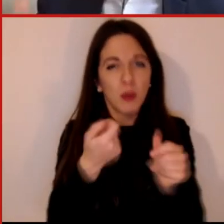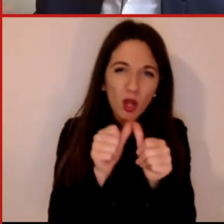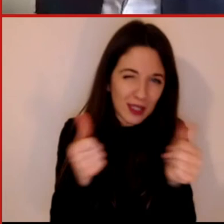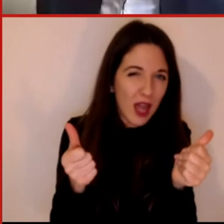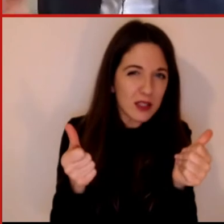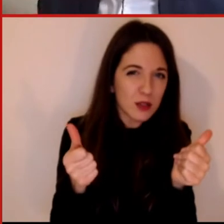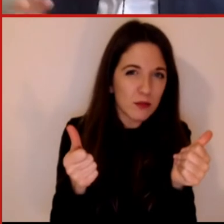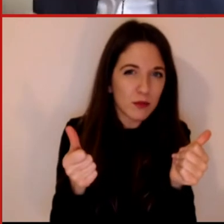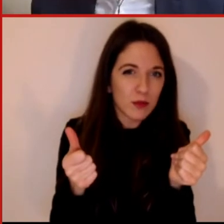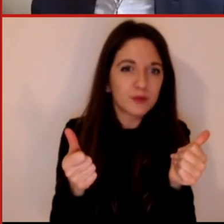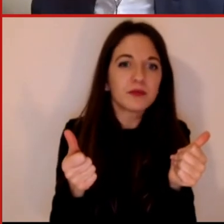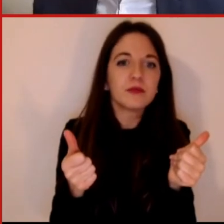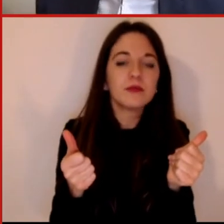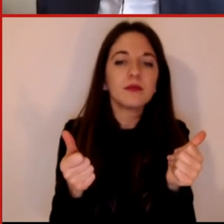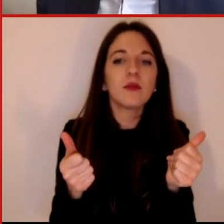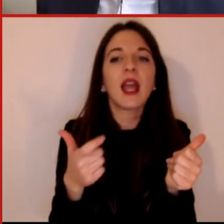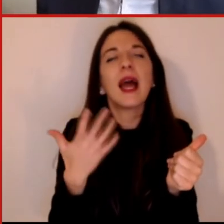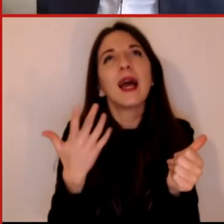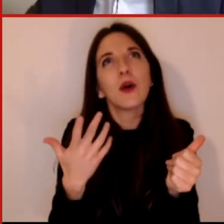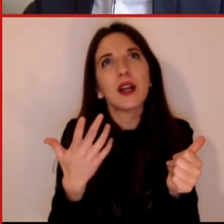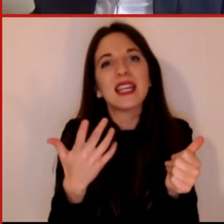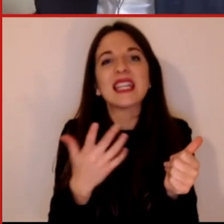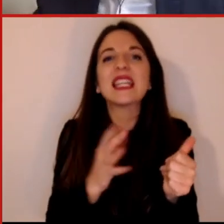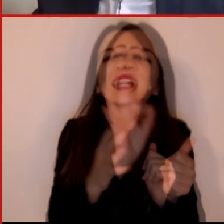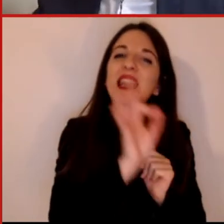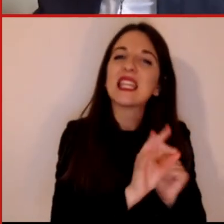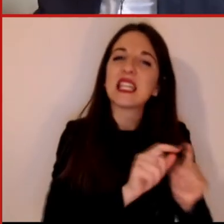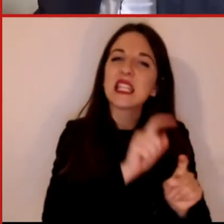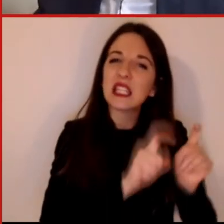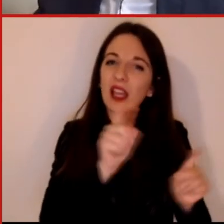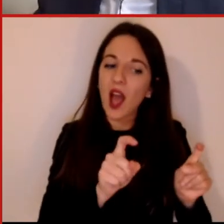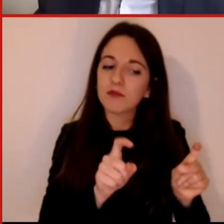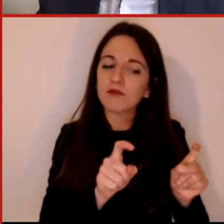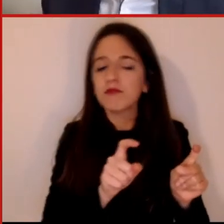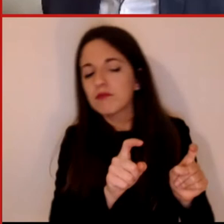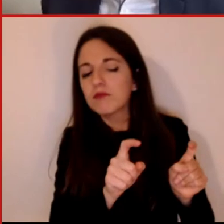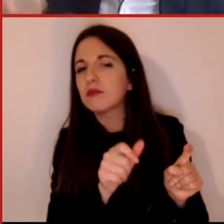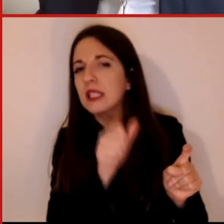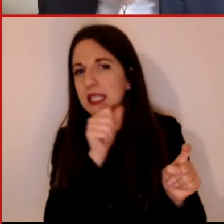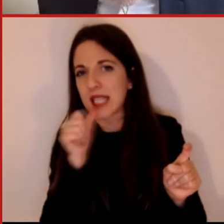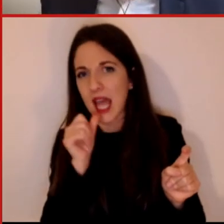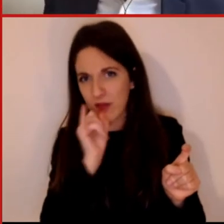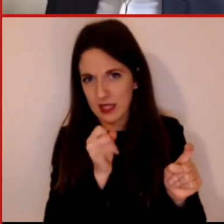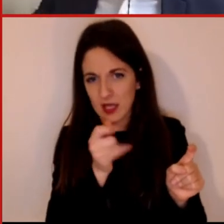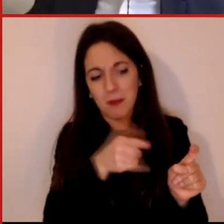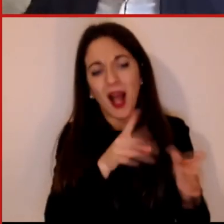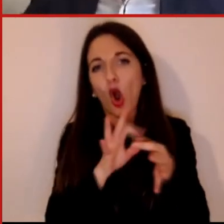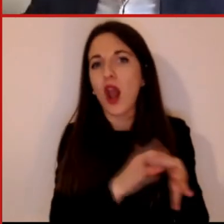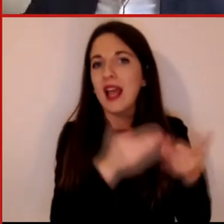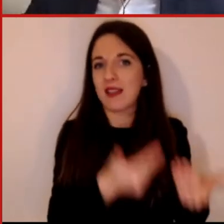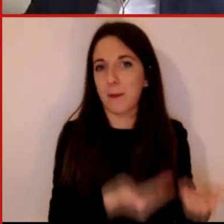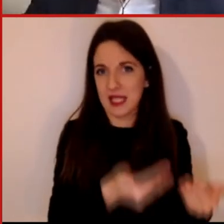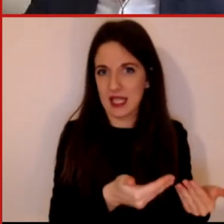quello che è appunto la statistica, quello che vedo in questo momento, ma è un uso dei dati che va verso